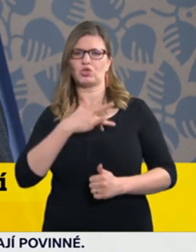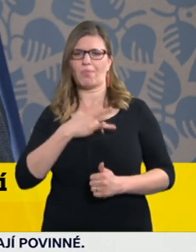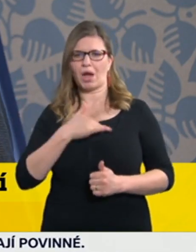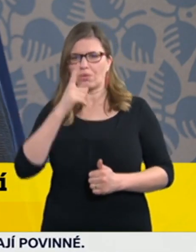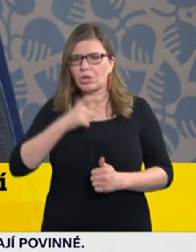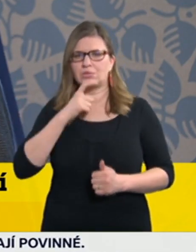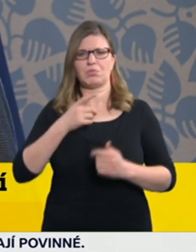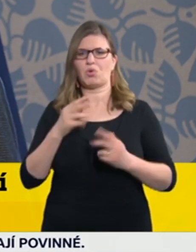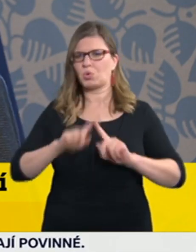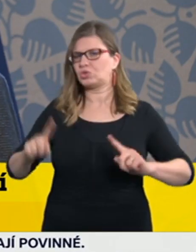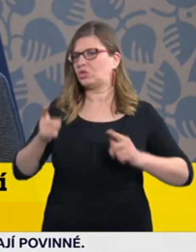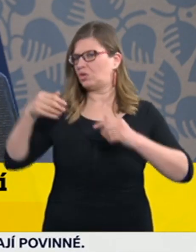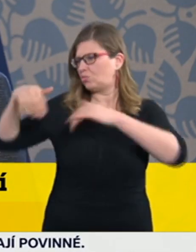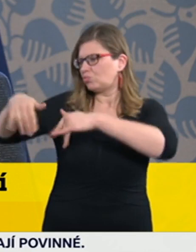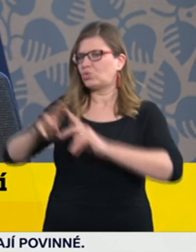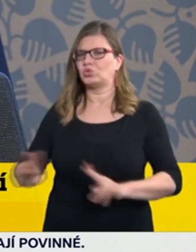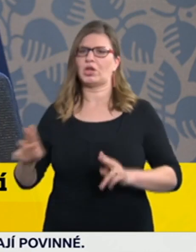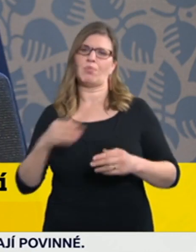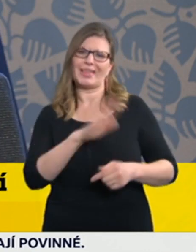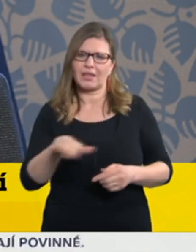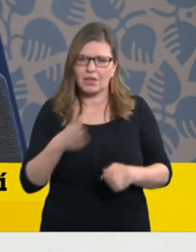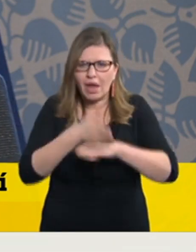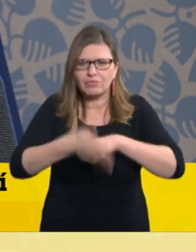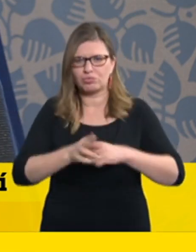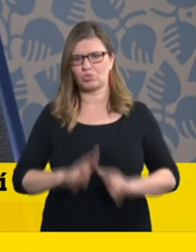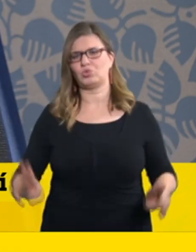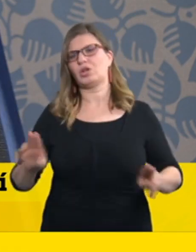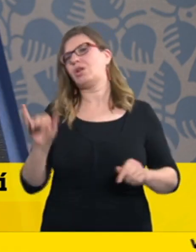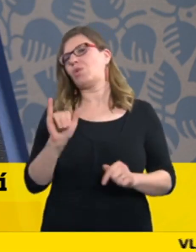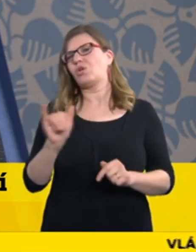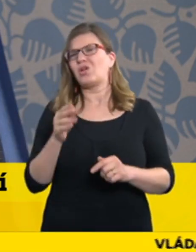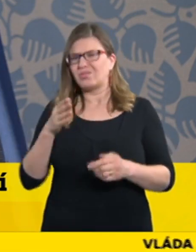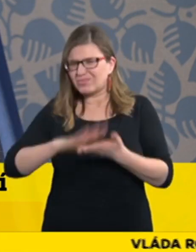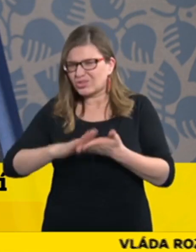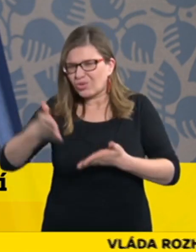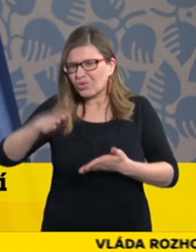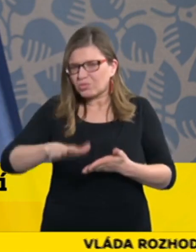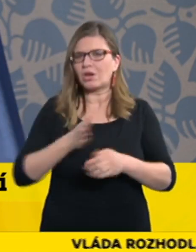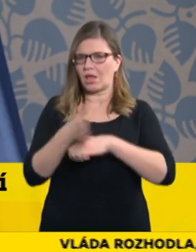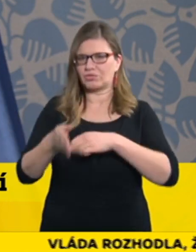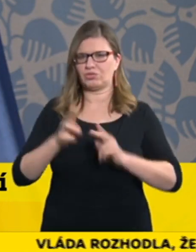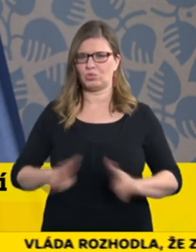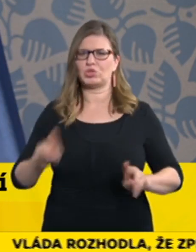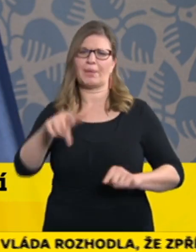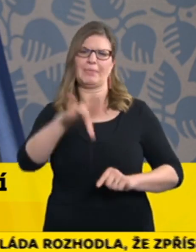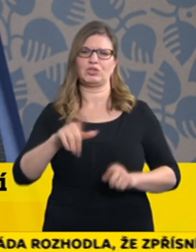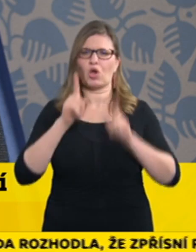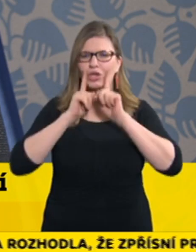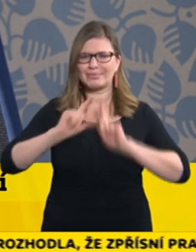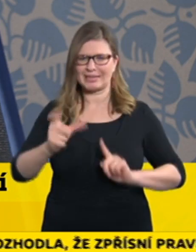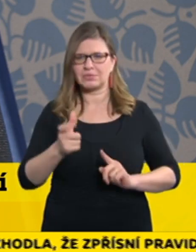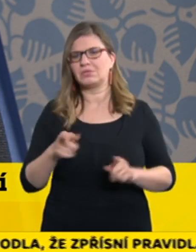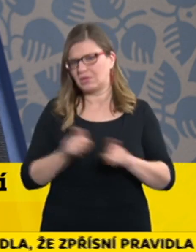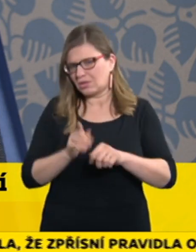návštěvy dětských pacientů, návštěvy pacientů v hospicech, v terminálních stádích a podobně. Chtěl bych také říct, i když to